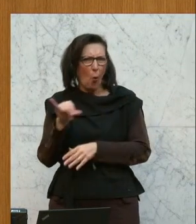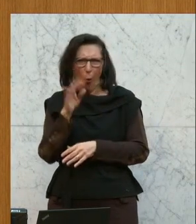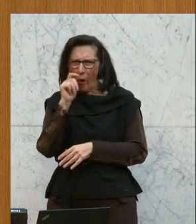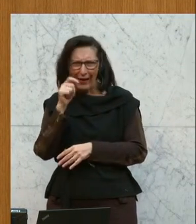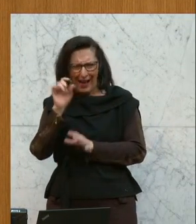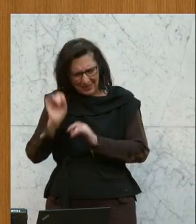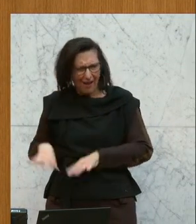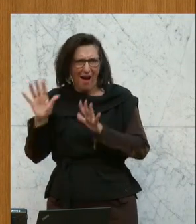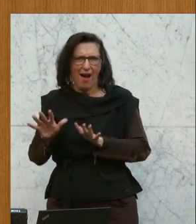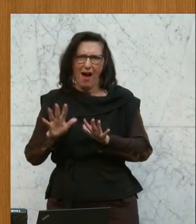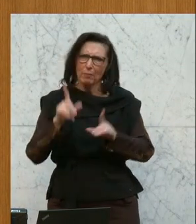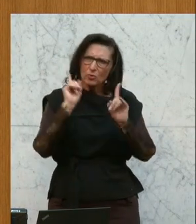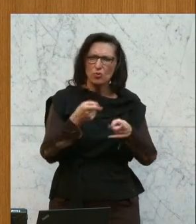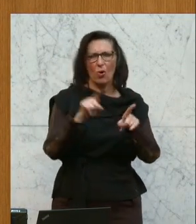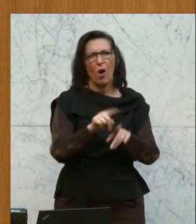wieder in günstige Energiepreise.